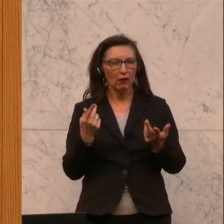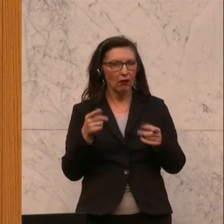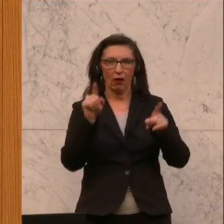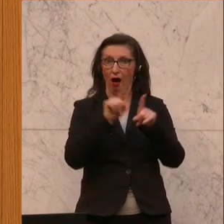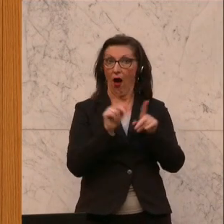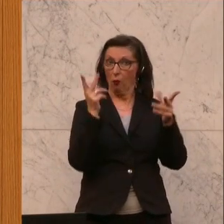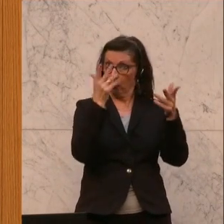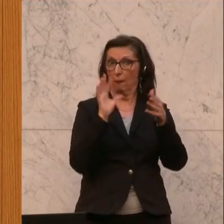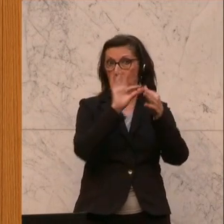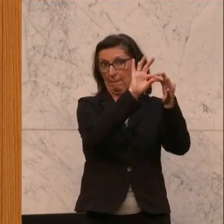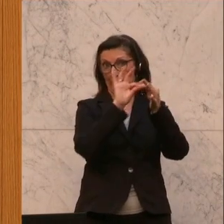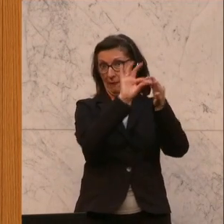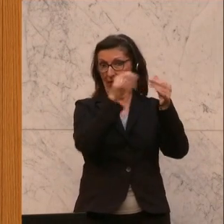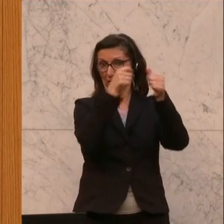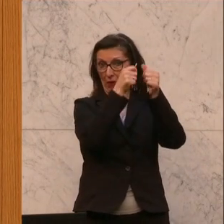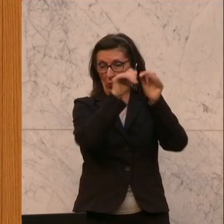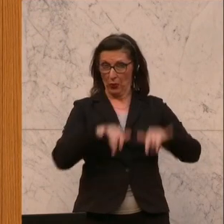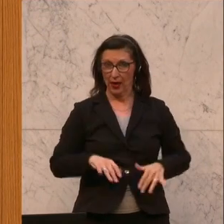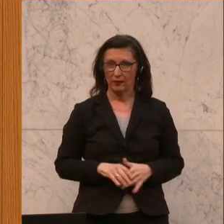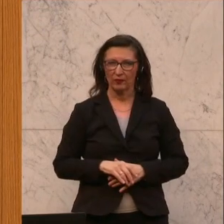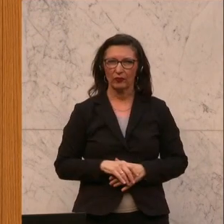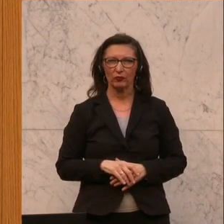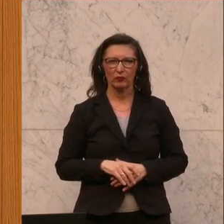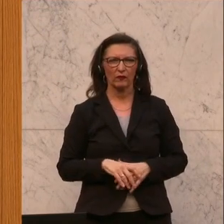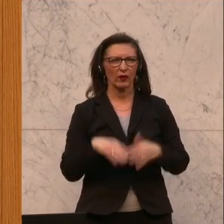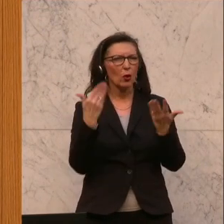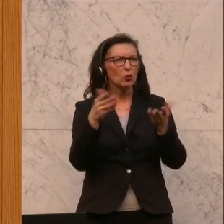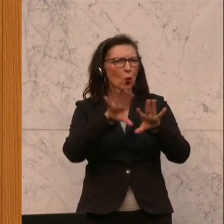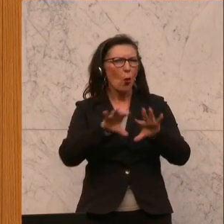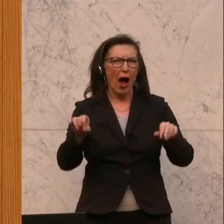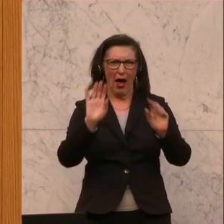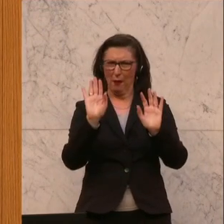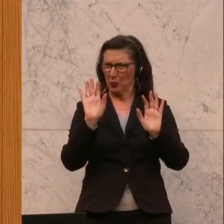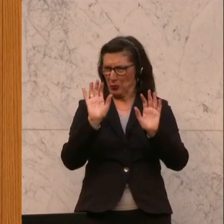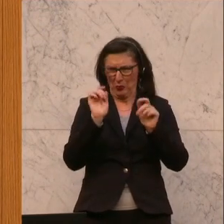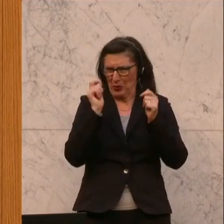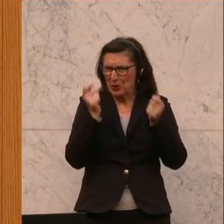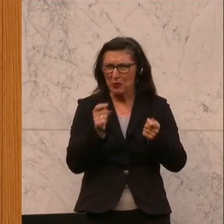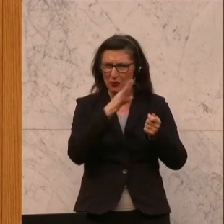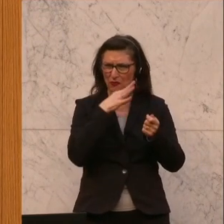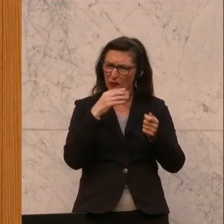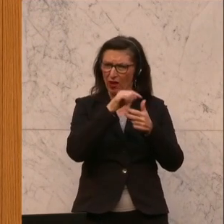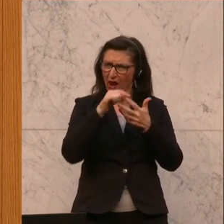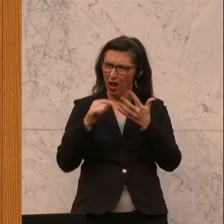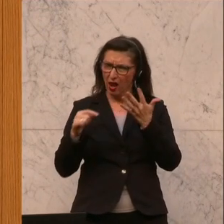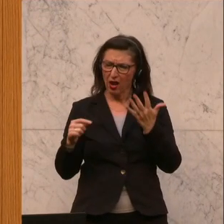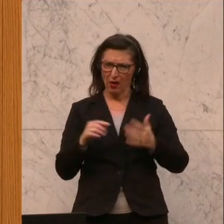mit diesen Ländern. Und solche Abkommen gibt es ja viele an der Zahl. Es gibt,